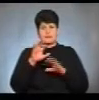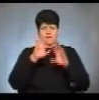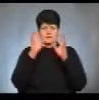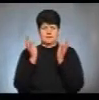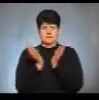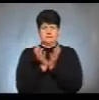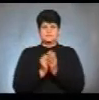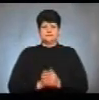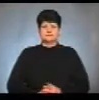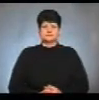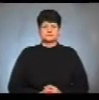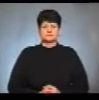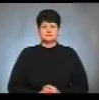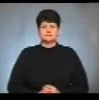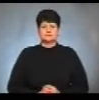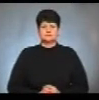про це у сюжеті.